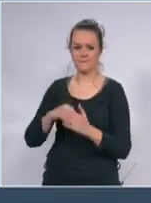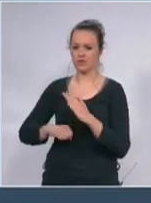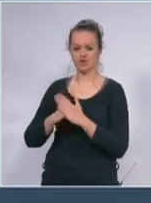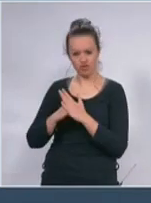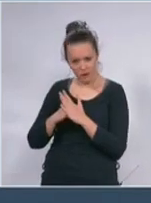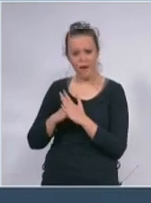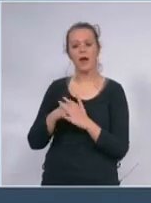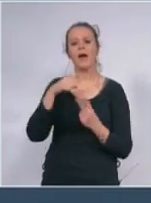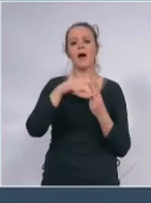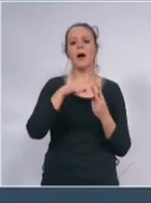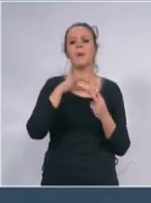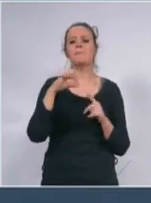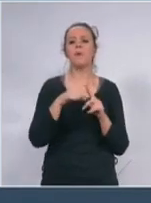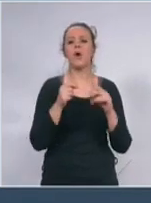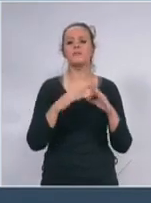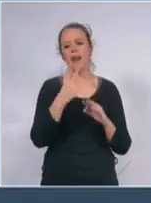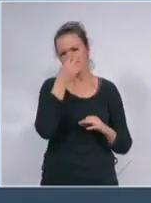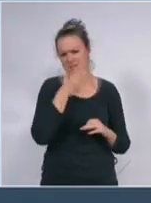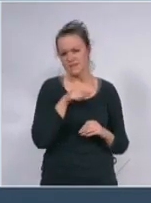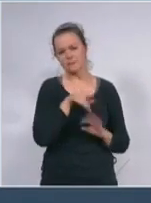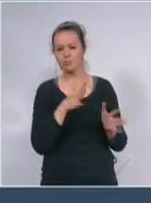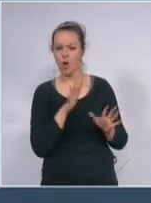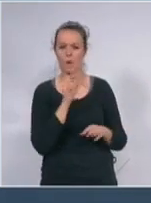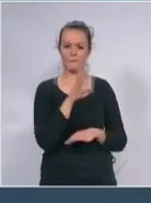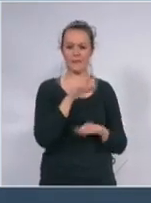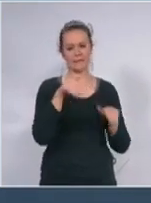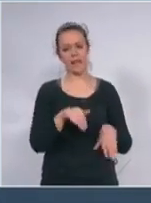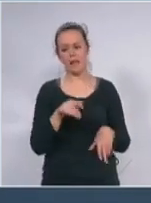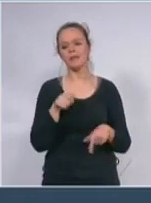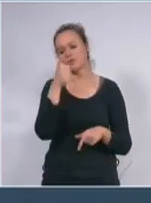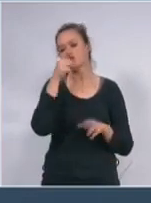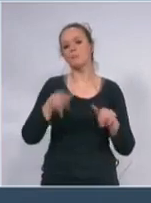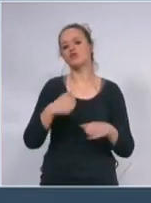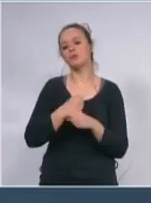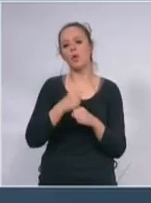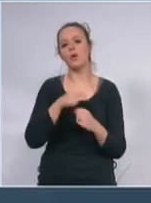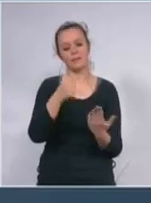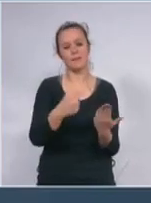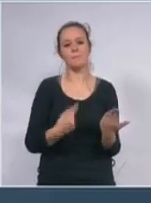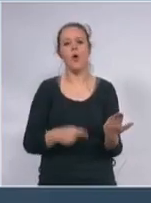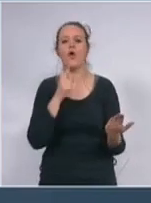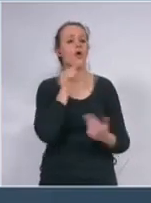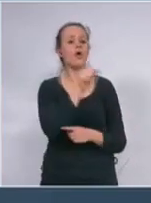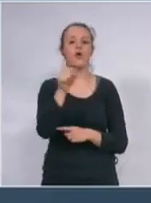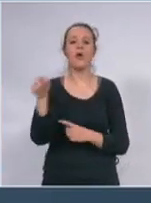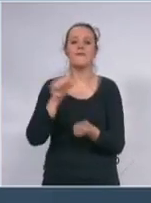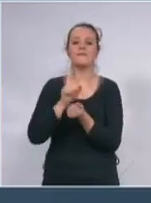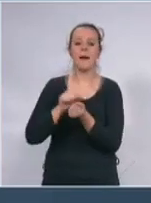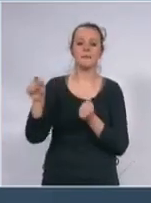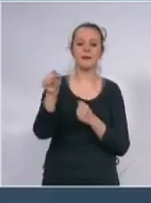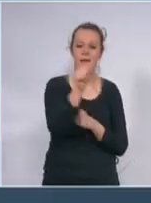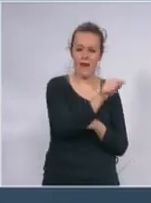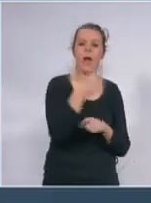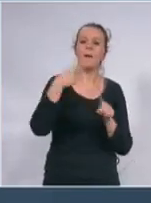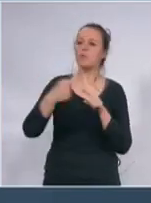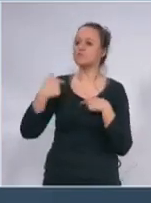može oko 15 hiljada to je ono što možemo dobro vidjet ćemo još manje fabrike da to rade ali uvešćemo same mašine za maske pa ćemo